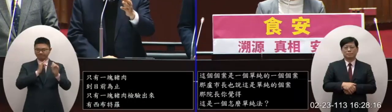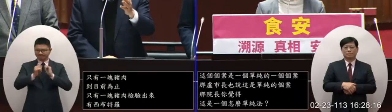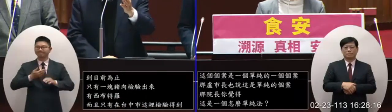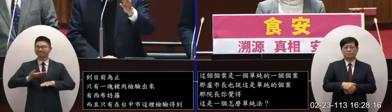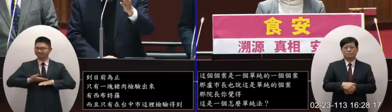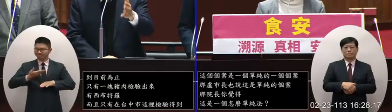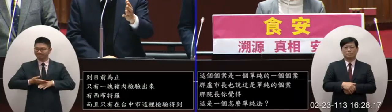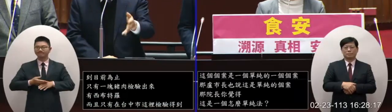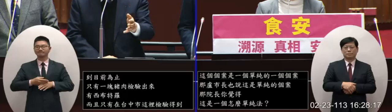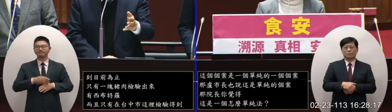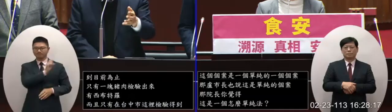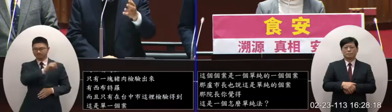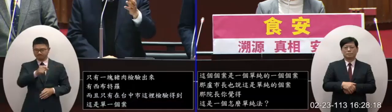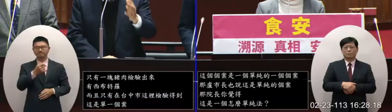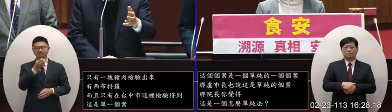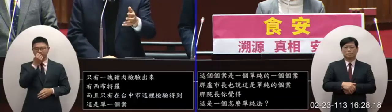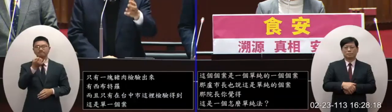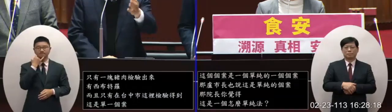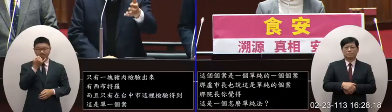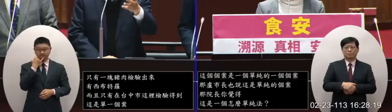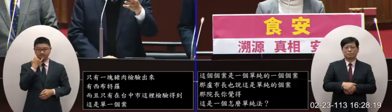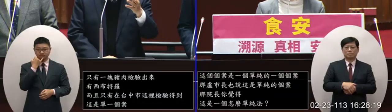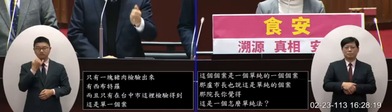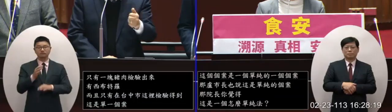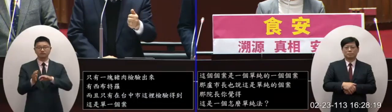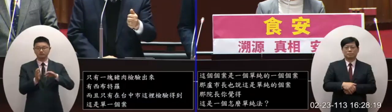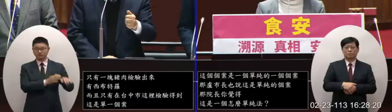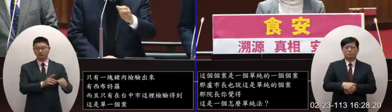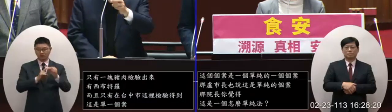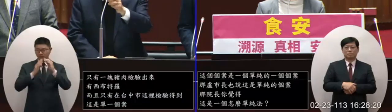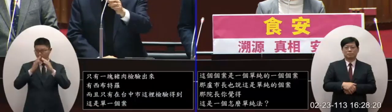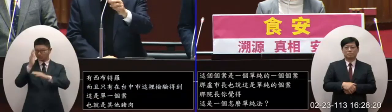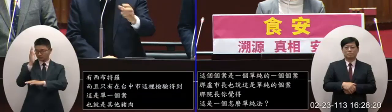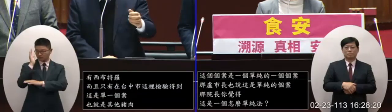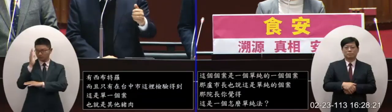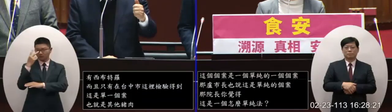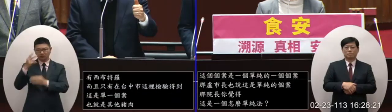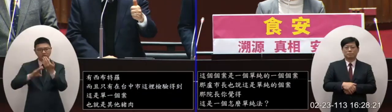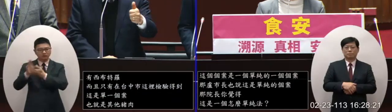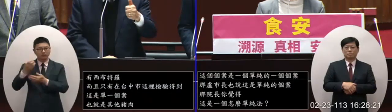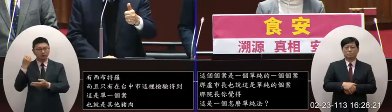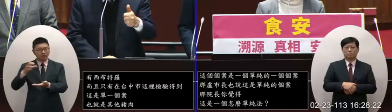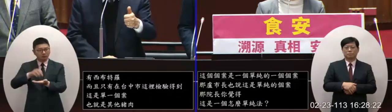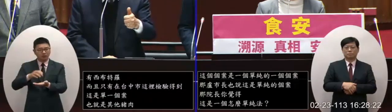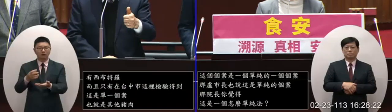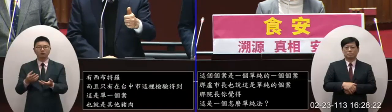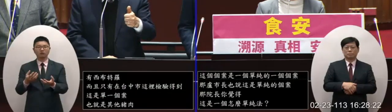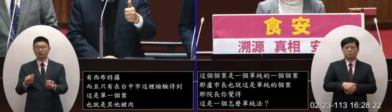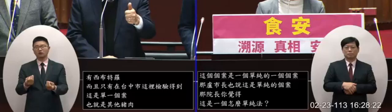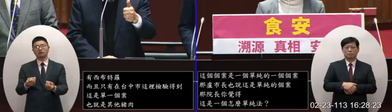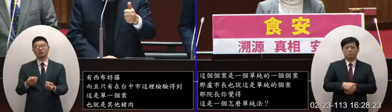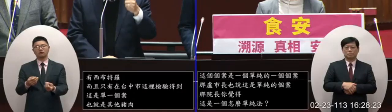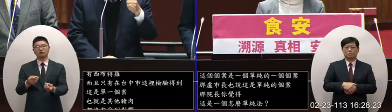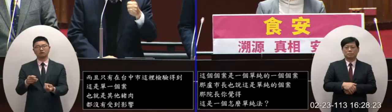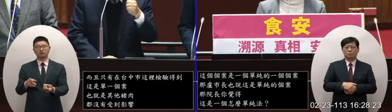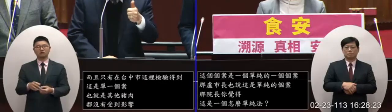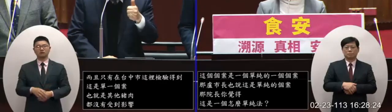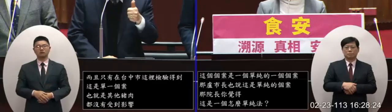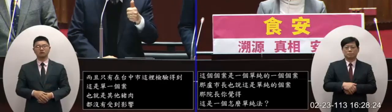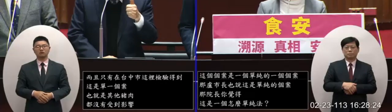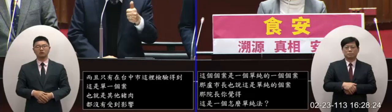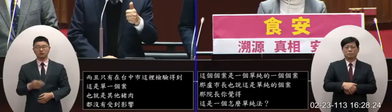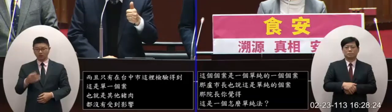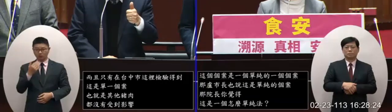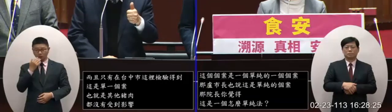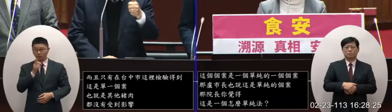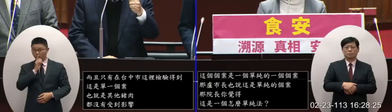我相信台中市政府也找不到任何的市政要去說這不是單一事件因為他們如果是單